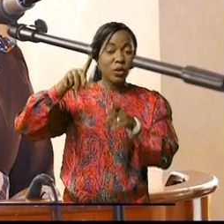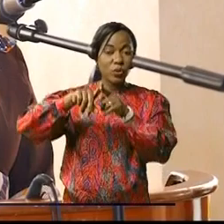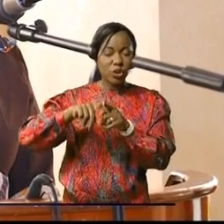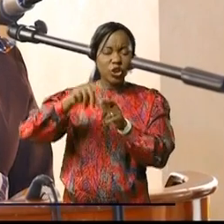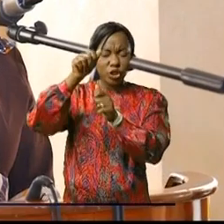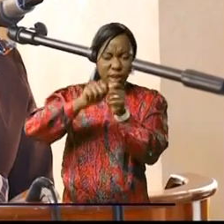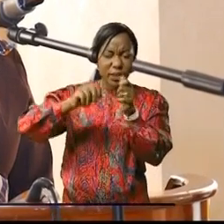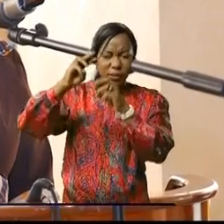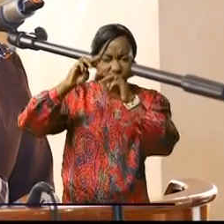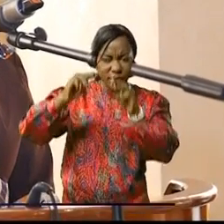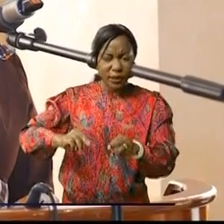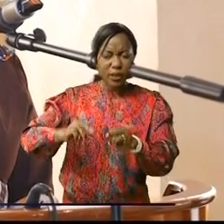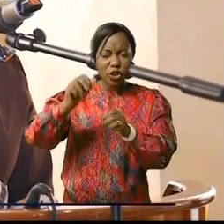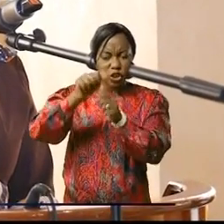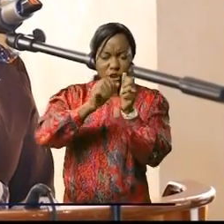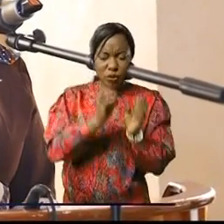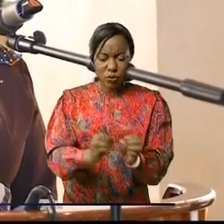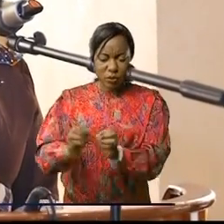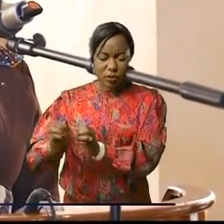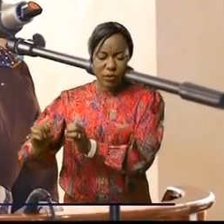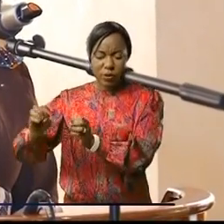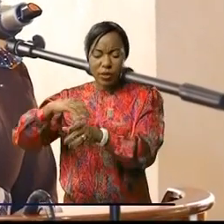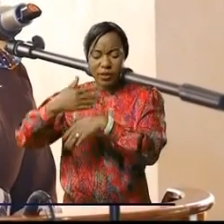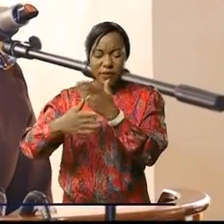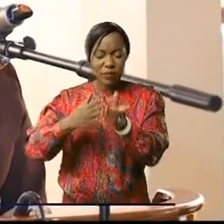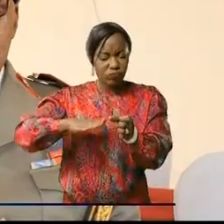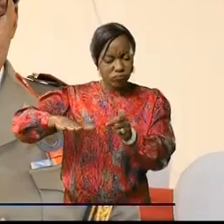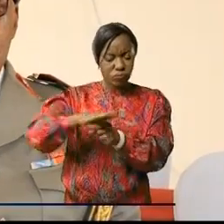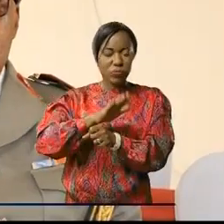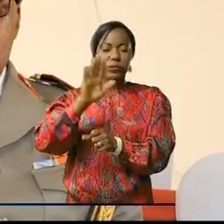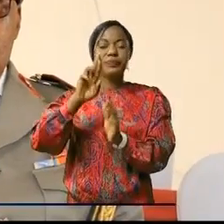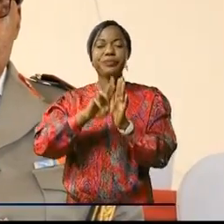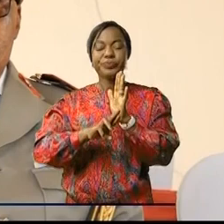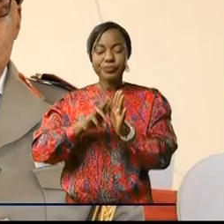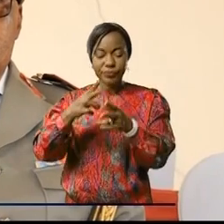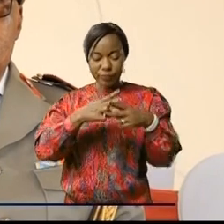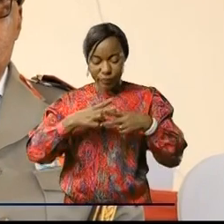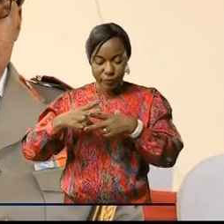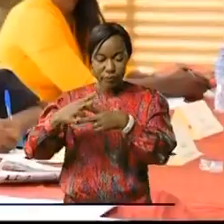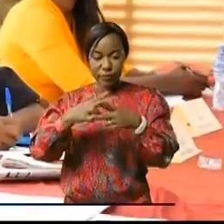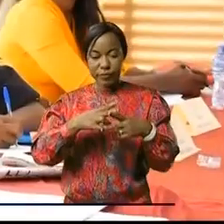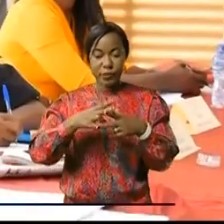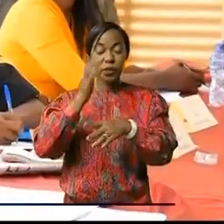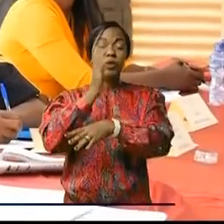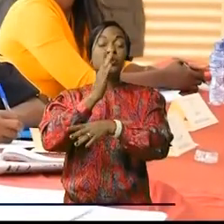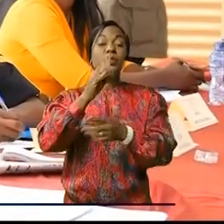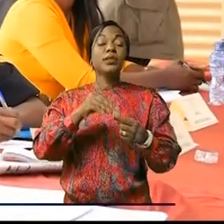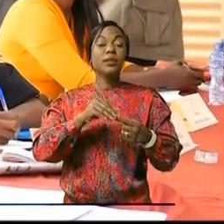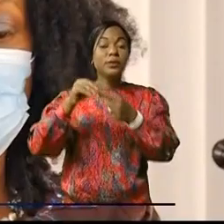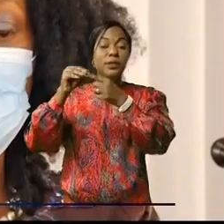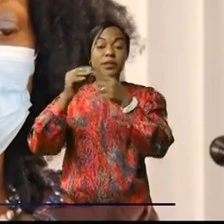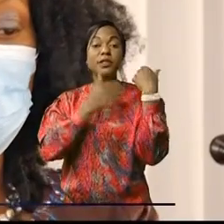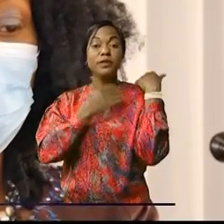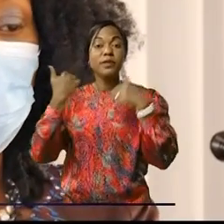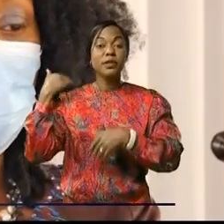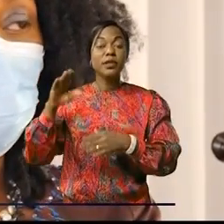chaque organisation, de jouer pleinement son rôle. Sous la supervision de la conseillère spéciale du chef de l'État,